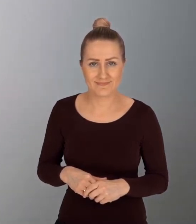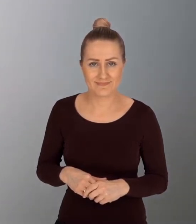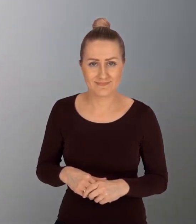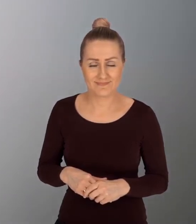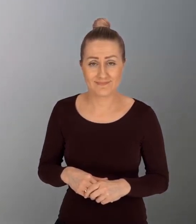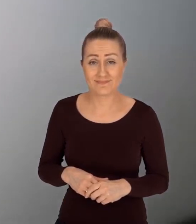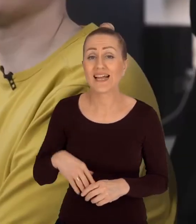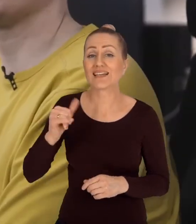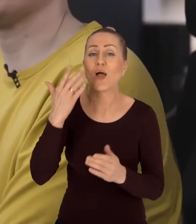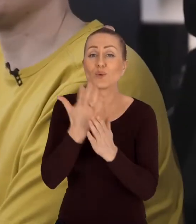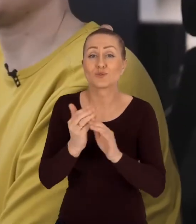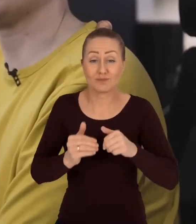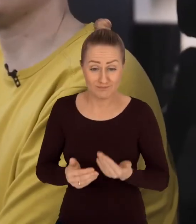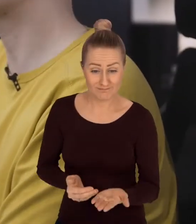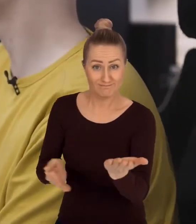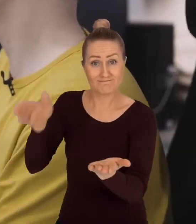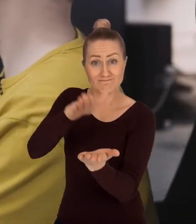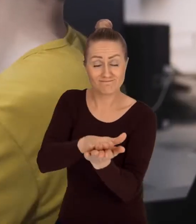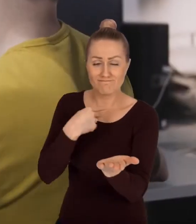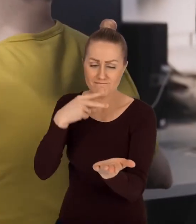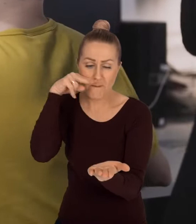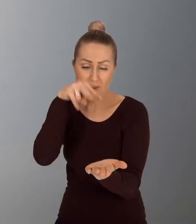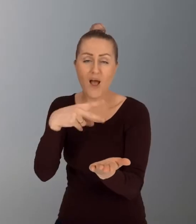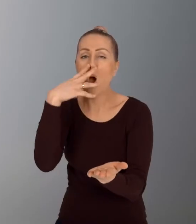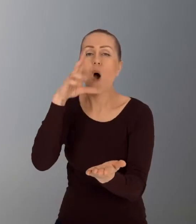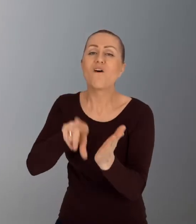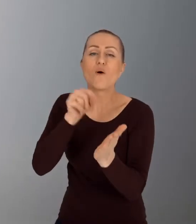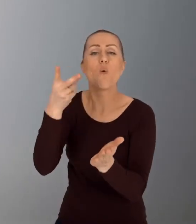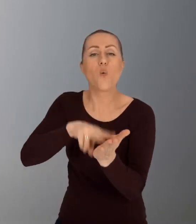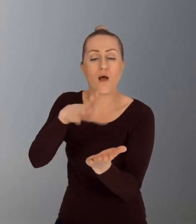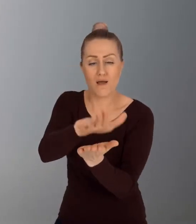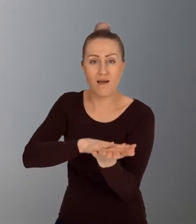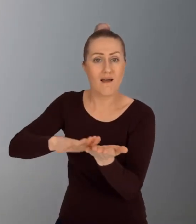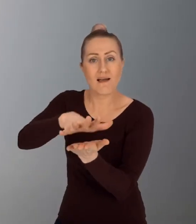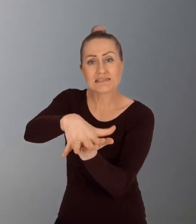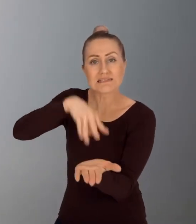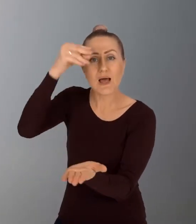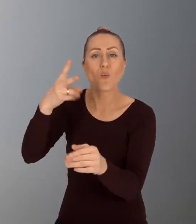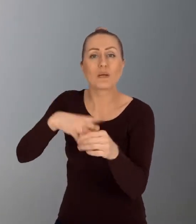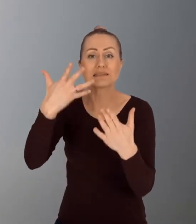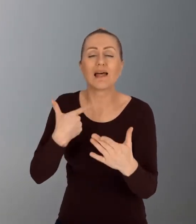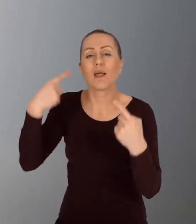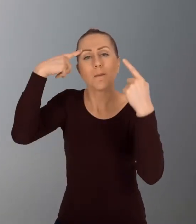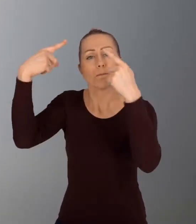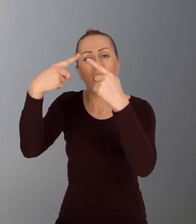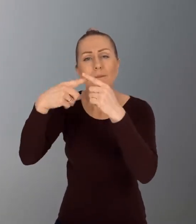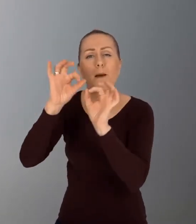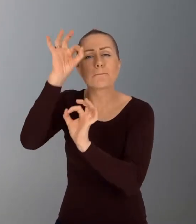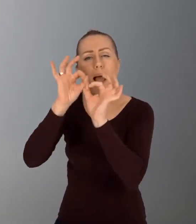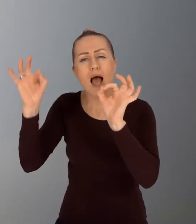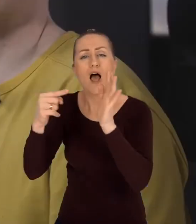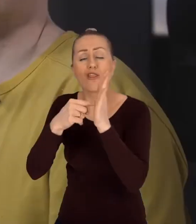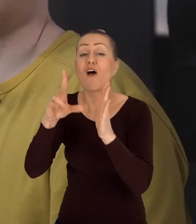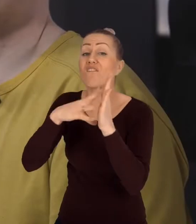Na etapie wykonanego podglądu wybieram obszar skanowania, a następnie ustalam parametry